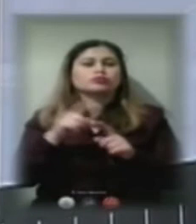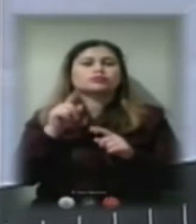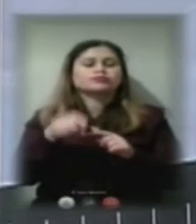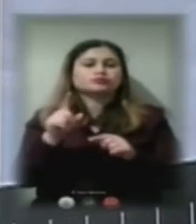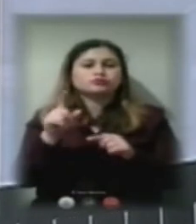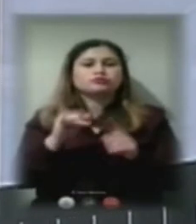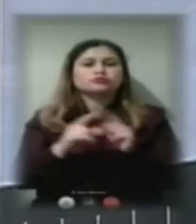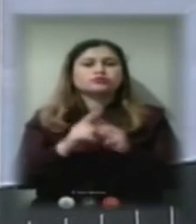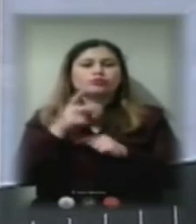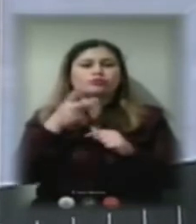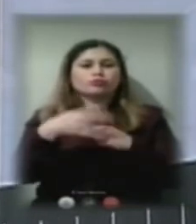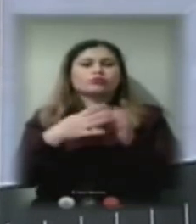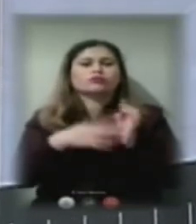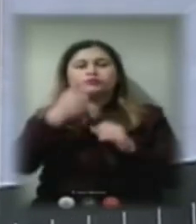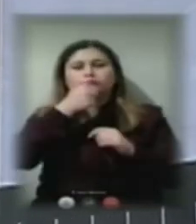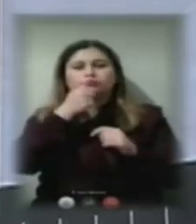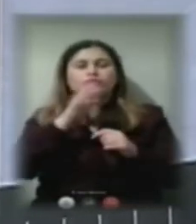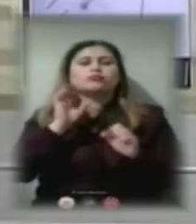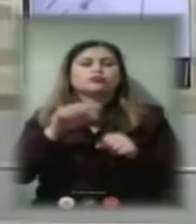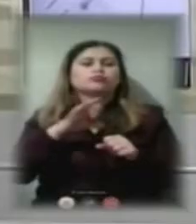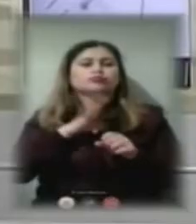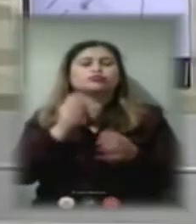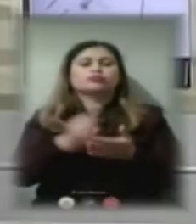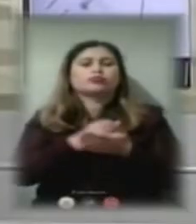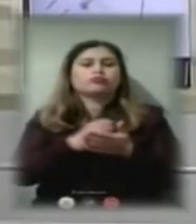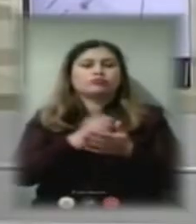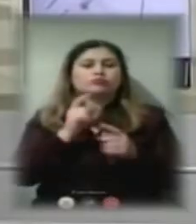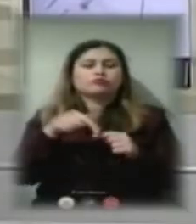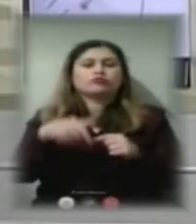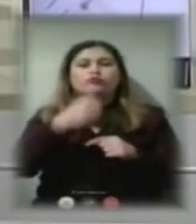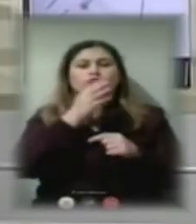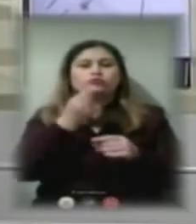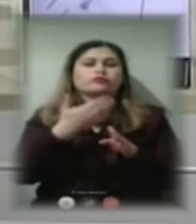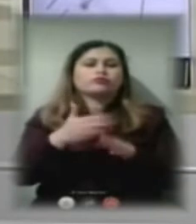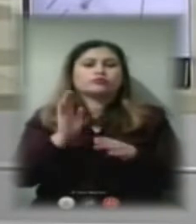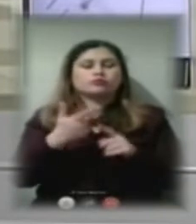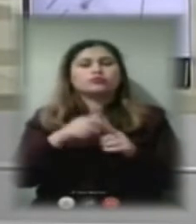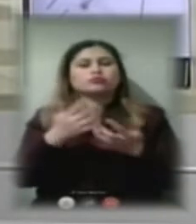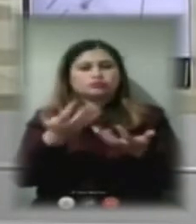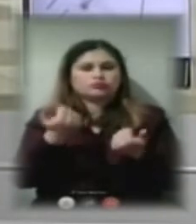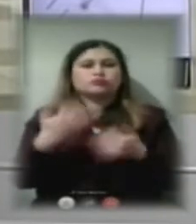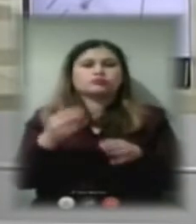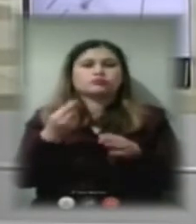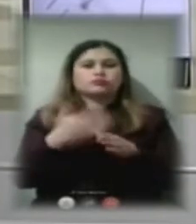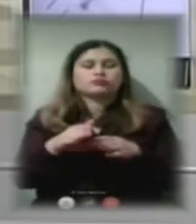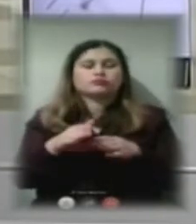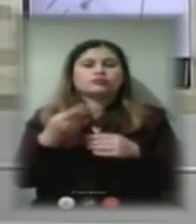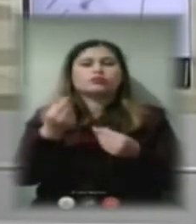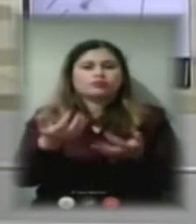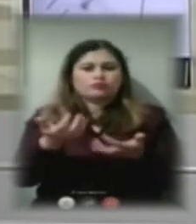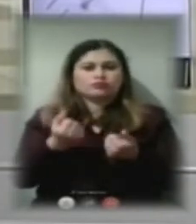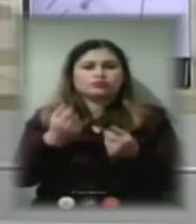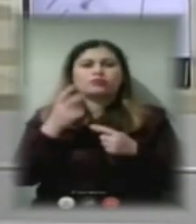2019-го мали добиватися того, аби цього року було профінансовано. Чи отримали вони ці гроші? Гроші отримали, але ж